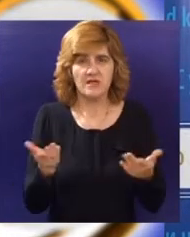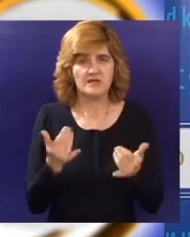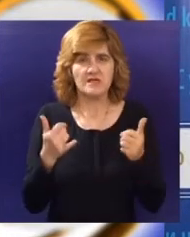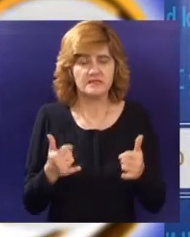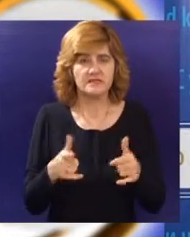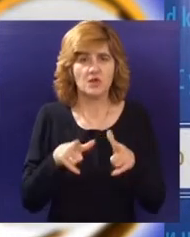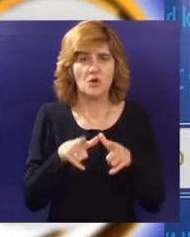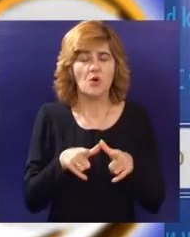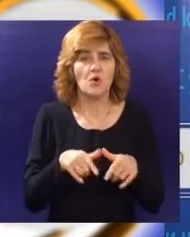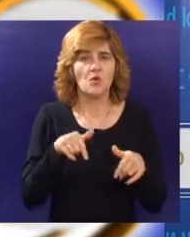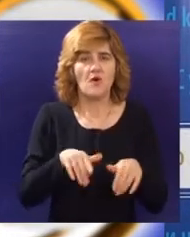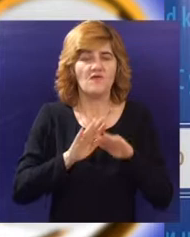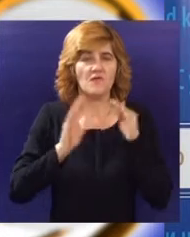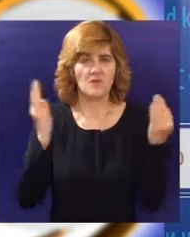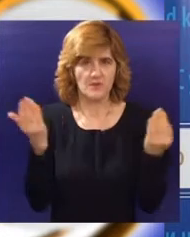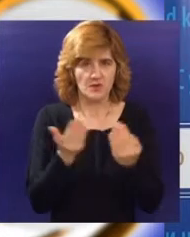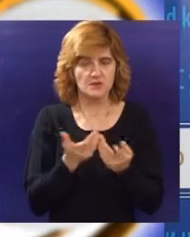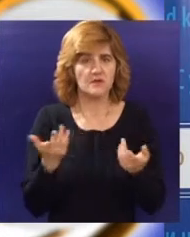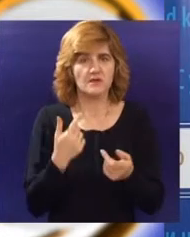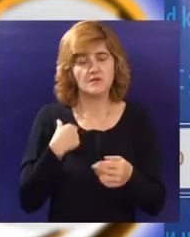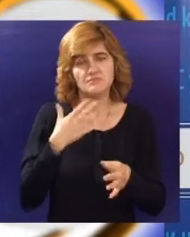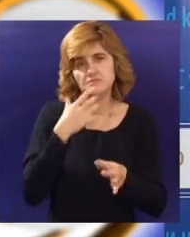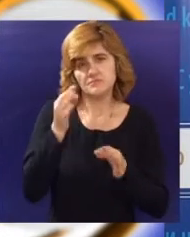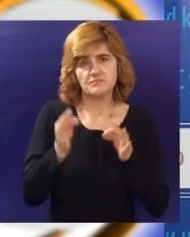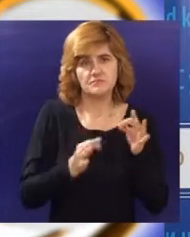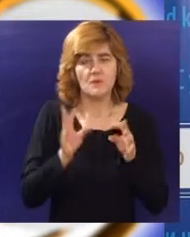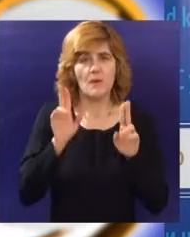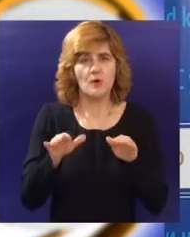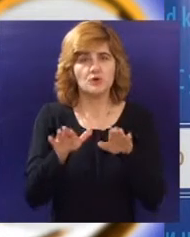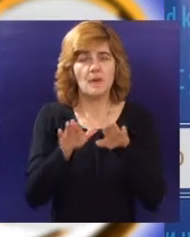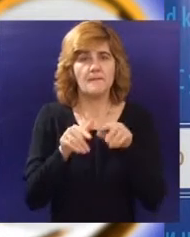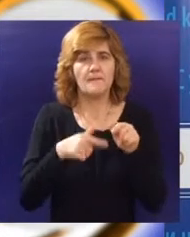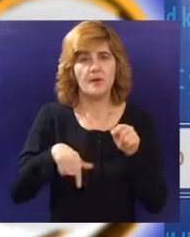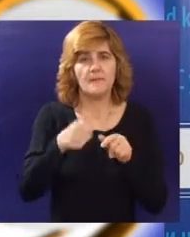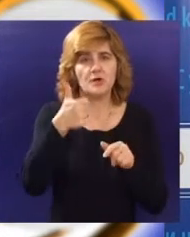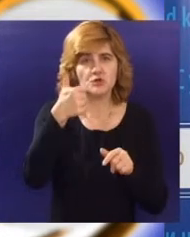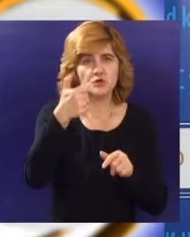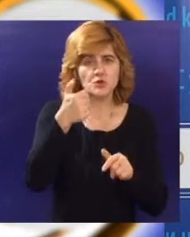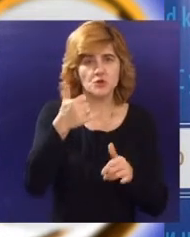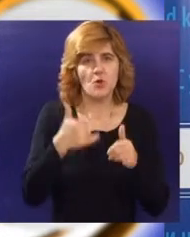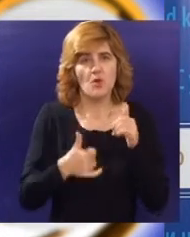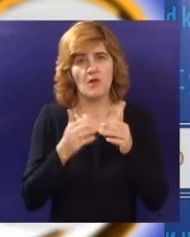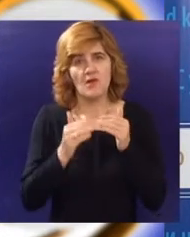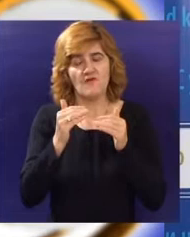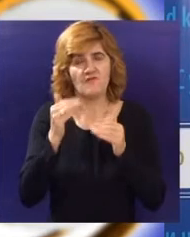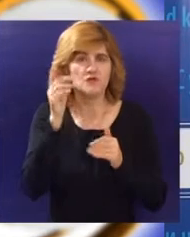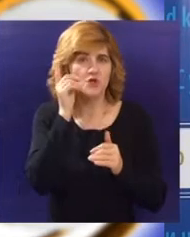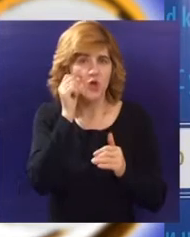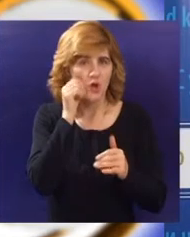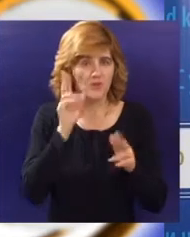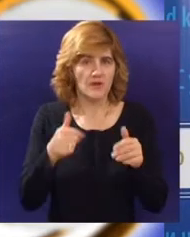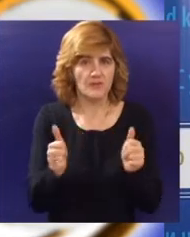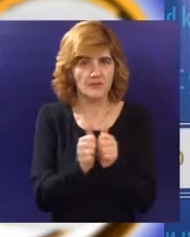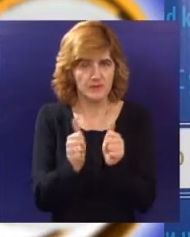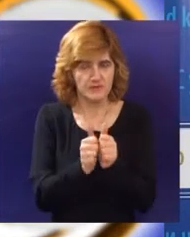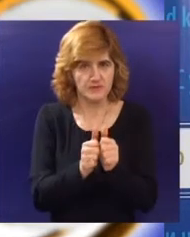sada, znači u City Press Roomu. Naša procena je da City Press Room može primiti sto, možda i po kojoj osobu više,